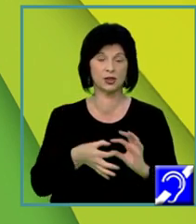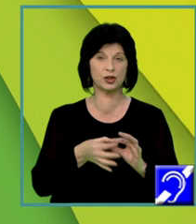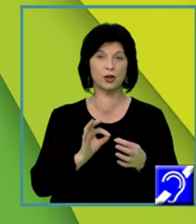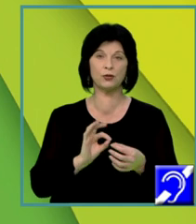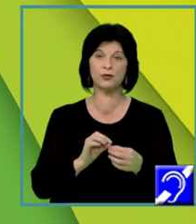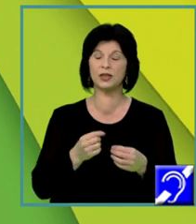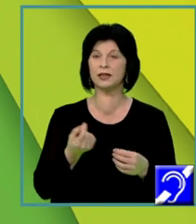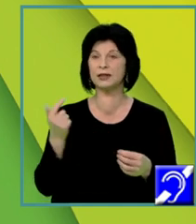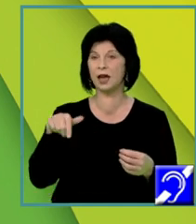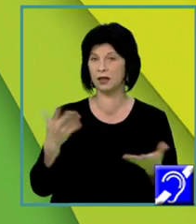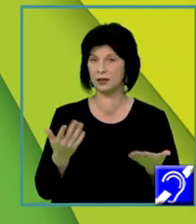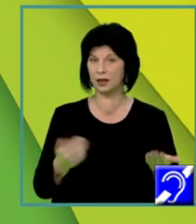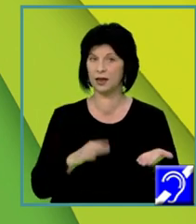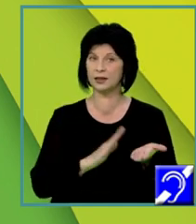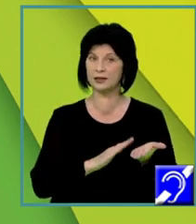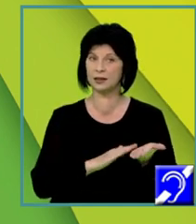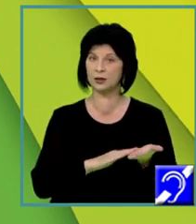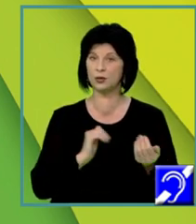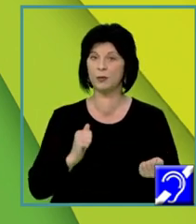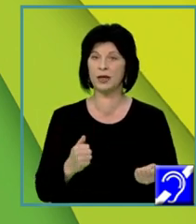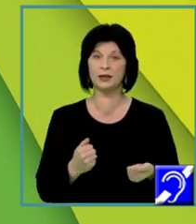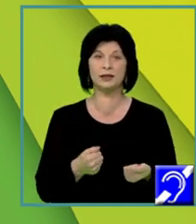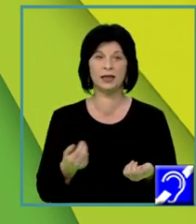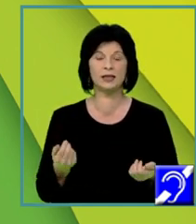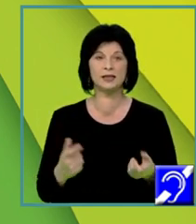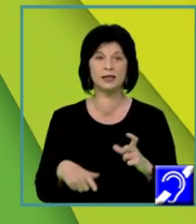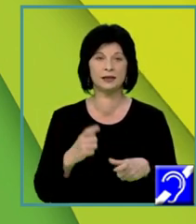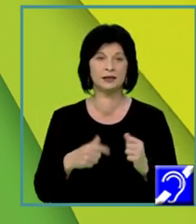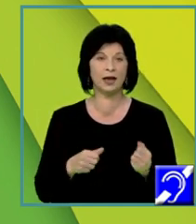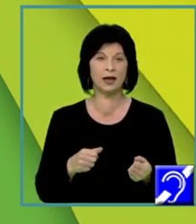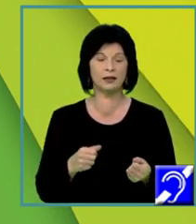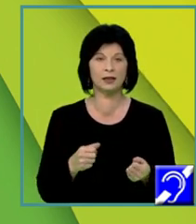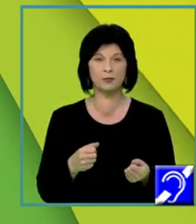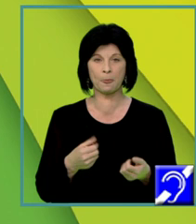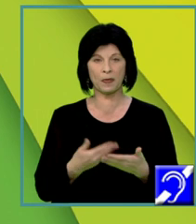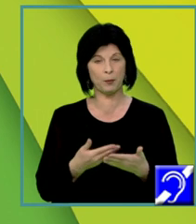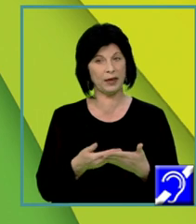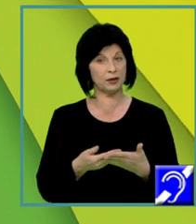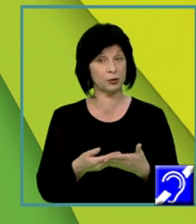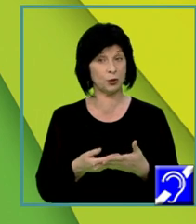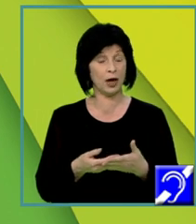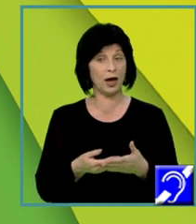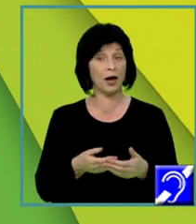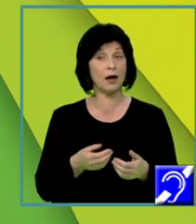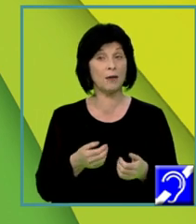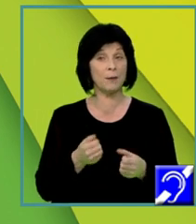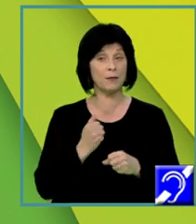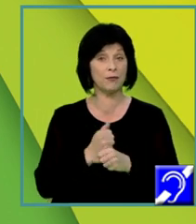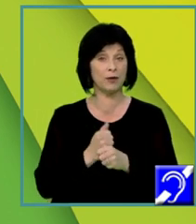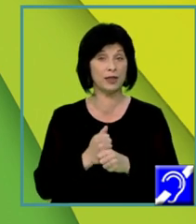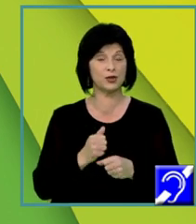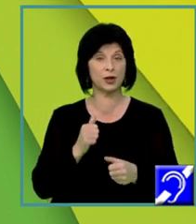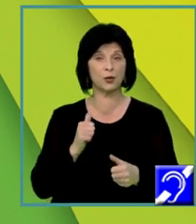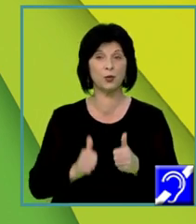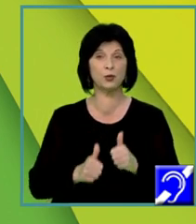pe care acesta le implică, raportându-te atât la informațiile din fragmentul extras din textul la capătul podului la început de veac